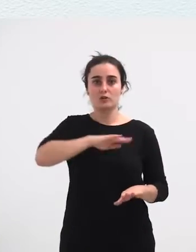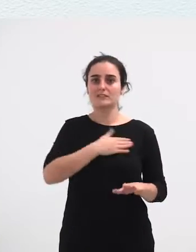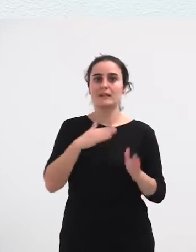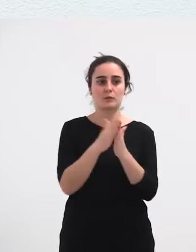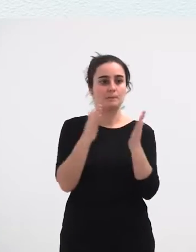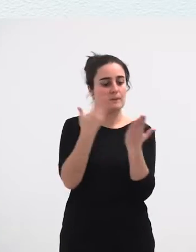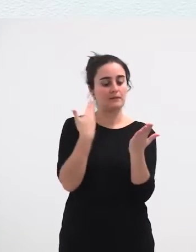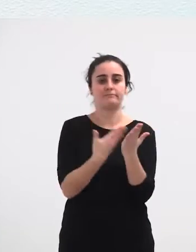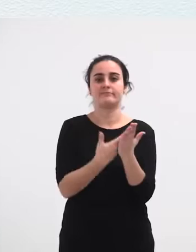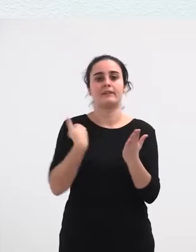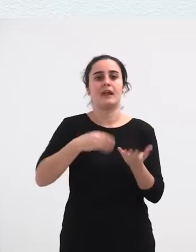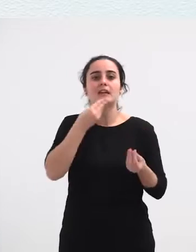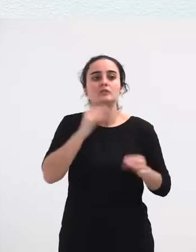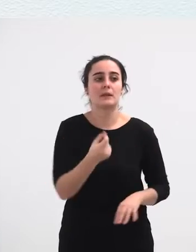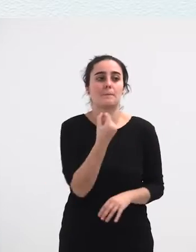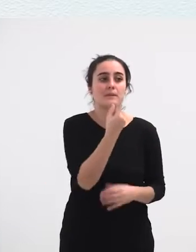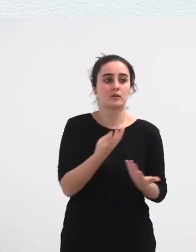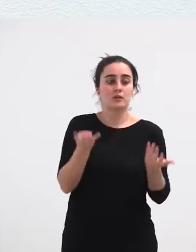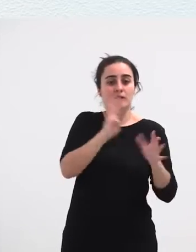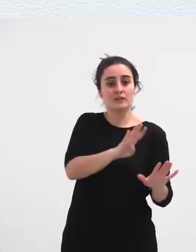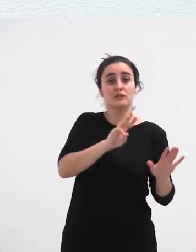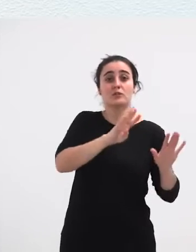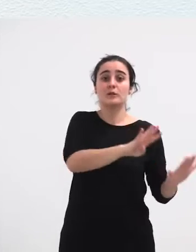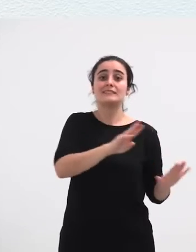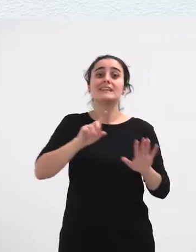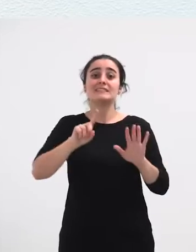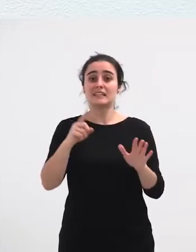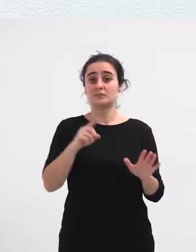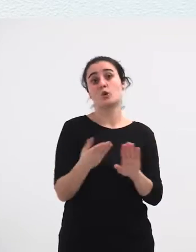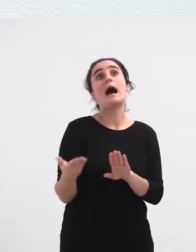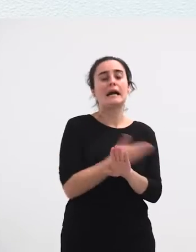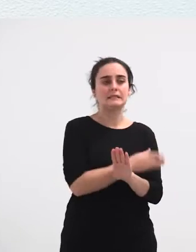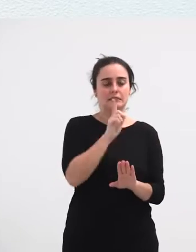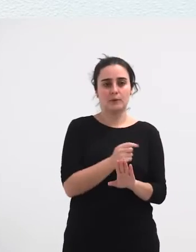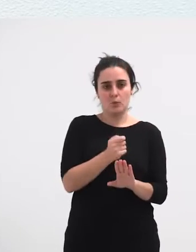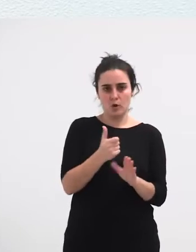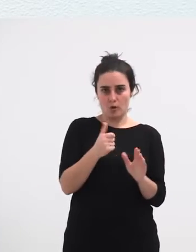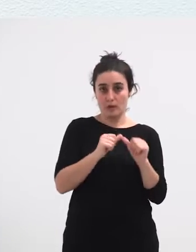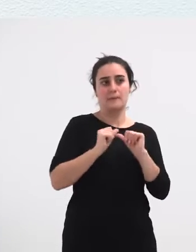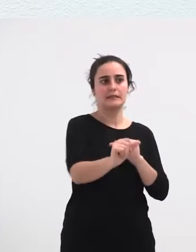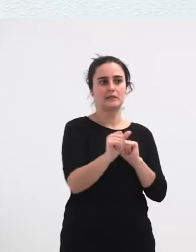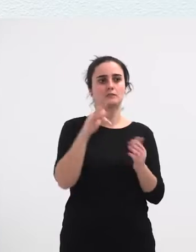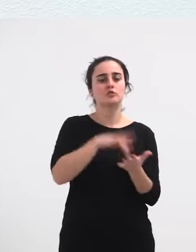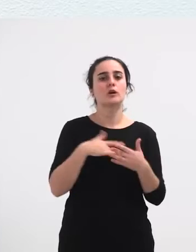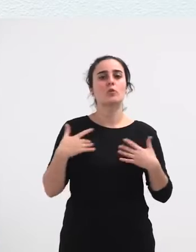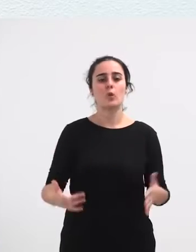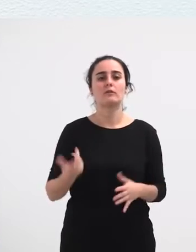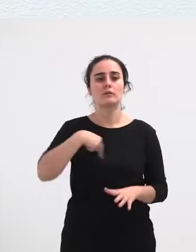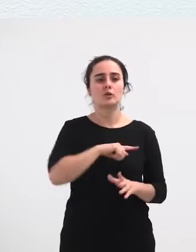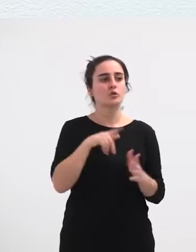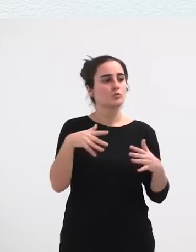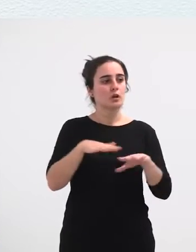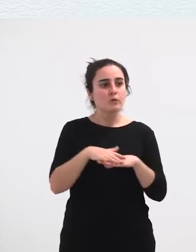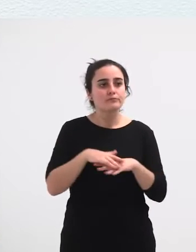Historia Zer Gertatu Dan Mila Eratz Egon Eta Laro Eta Masa Eta Baita Piskatoren Agotik Eta Hor Tartekatuitugu